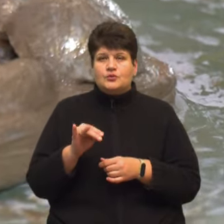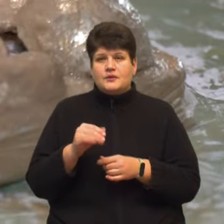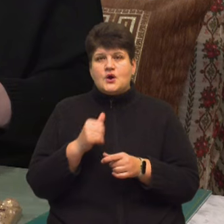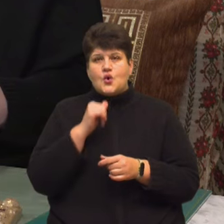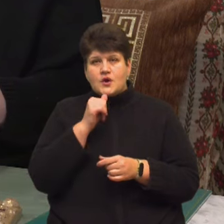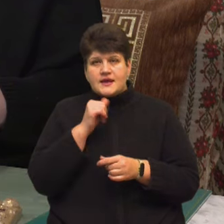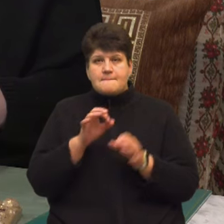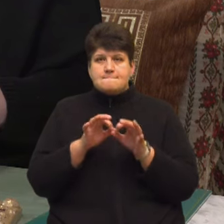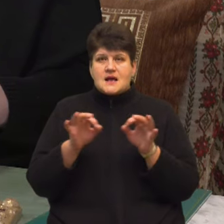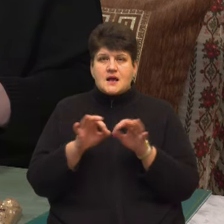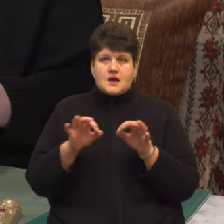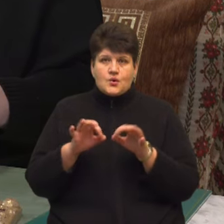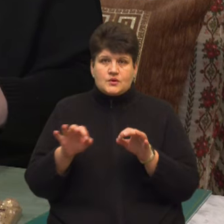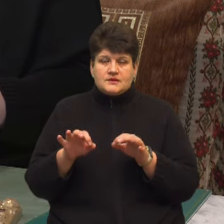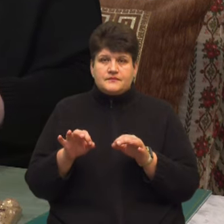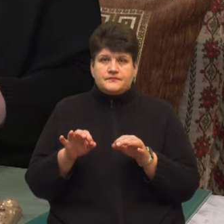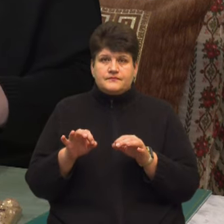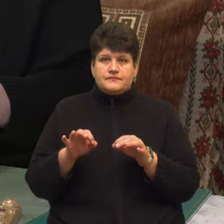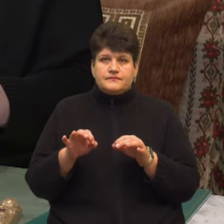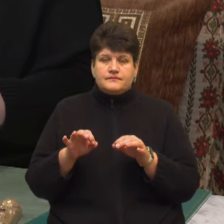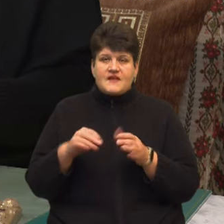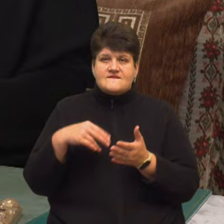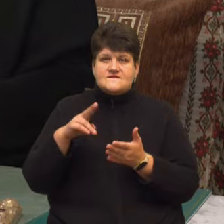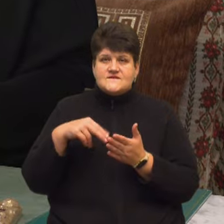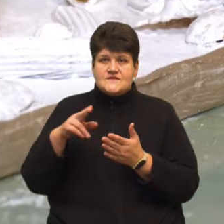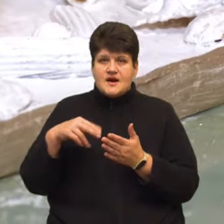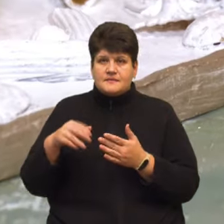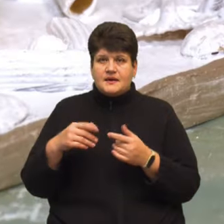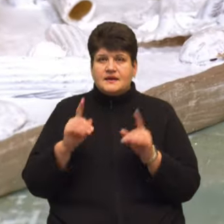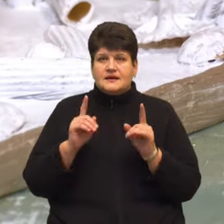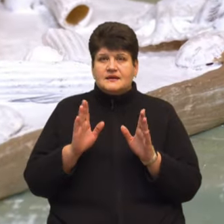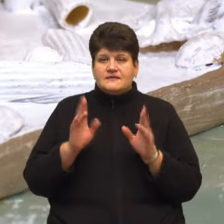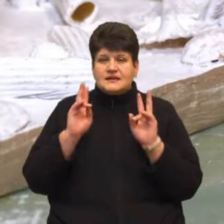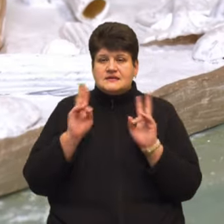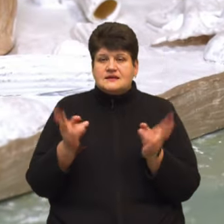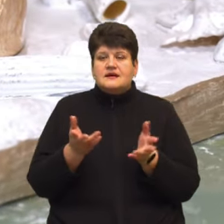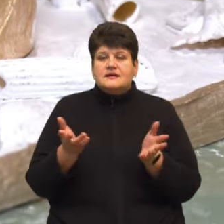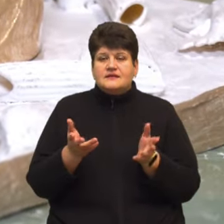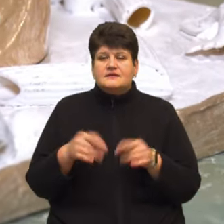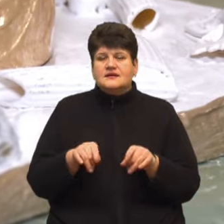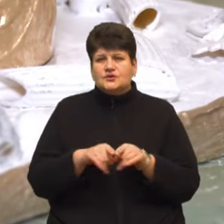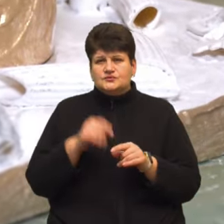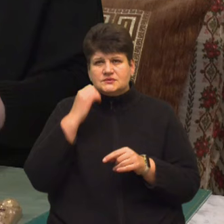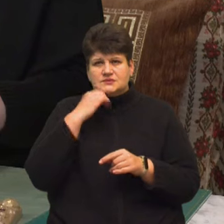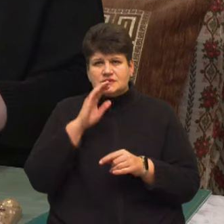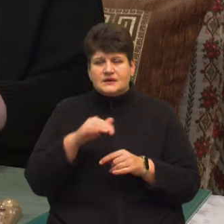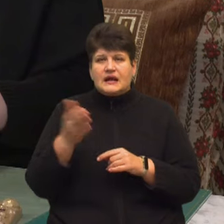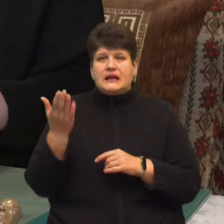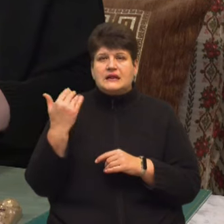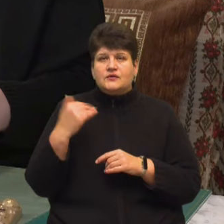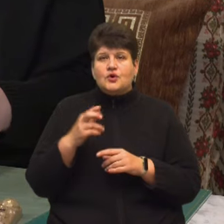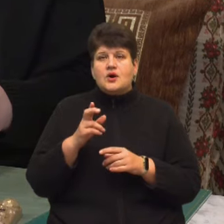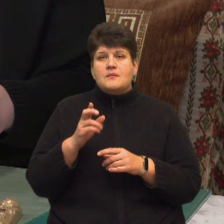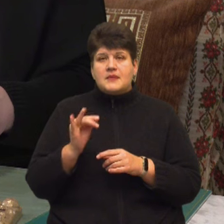макарони. Фарба, навіть не знаю яка, вона також просрочена. Давно її би мали